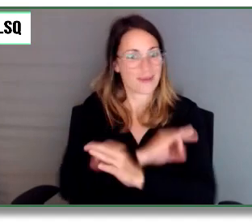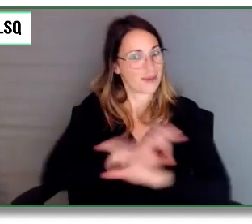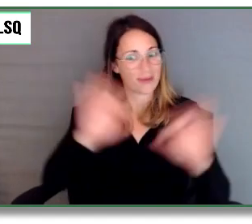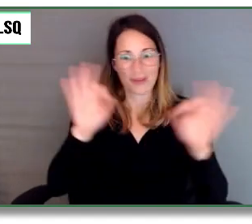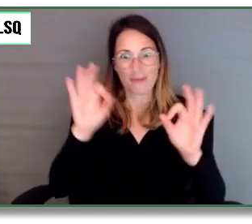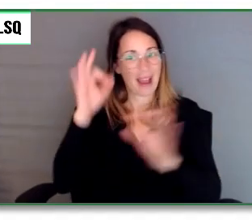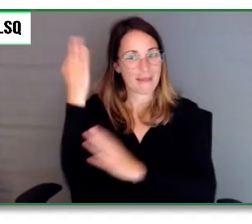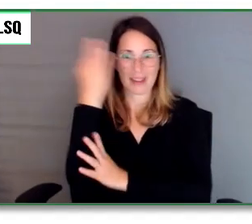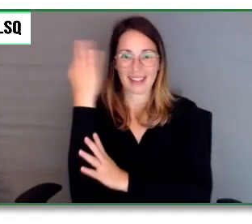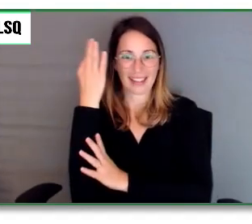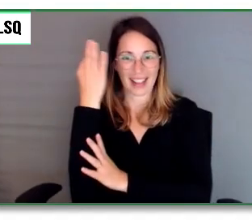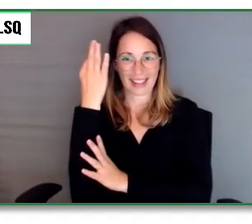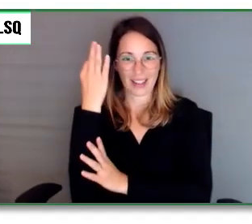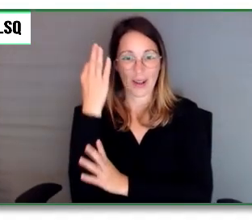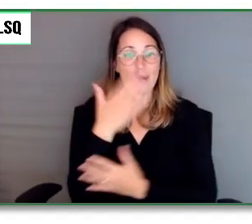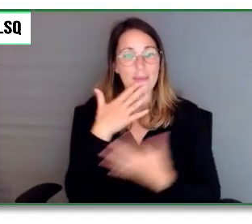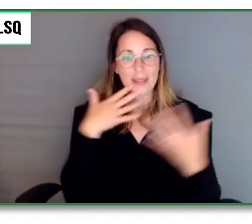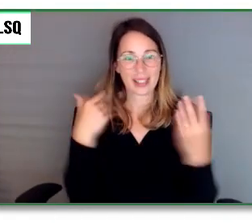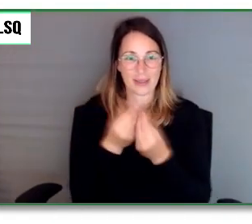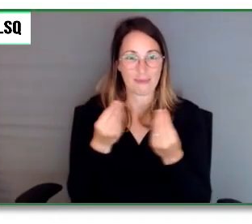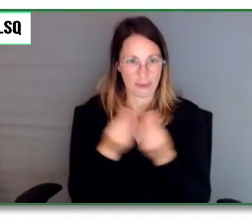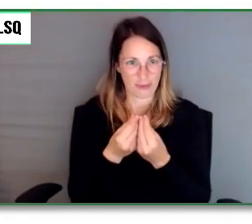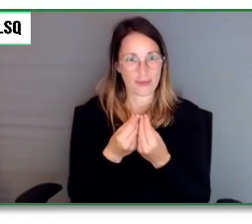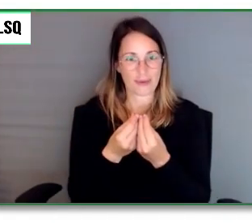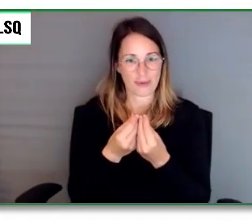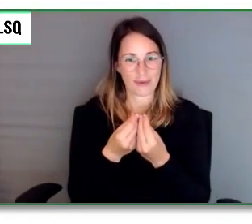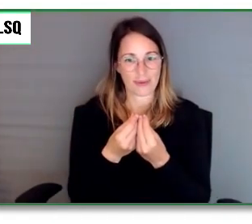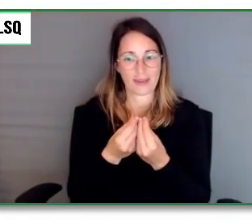part de tout cela et d'avoir donné votre temps. Merci.